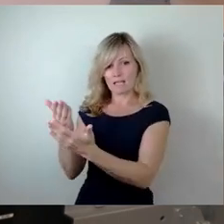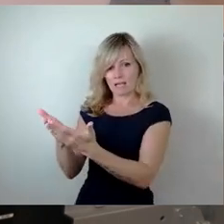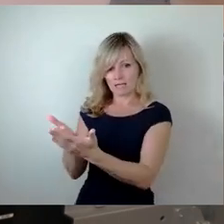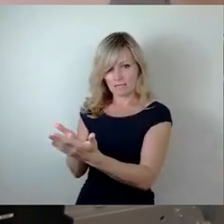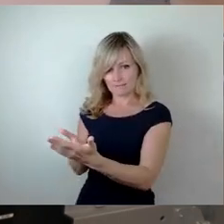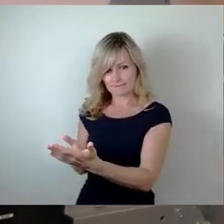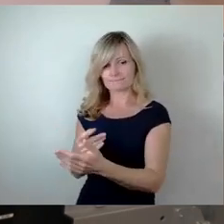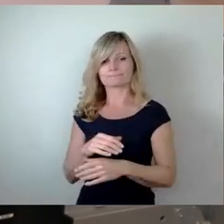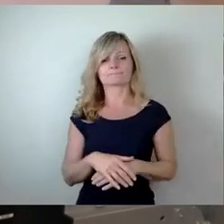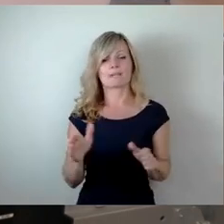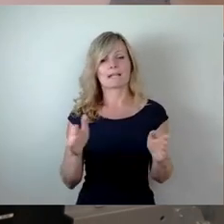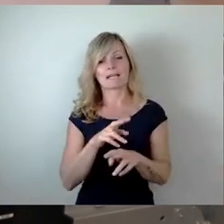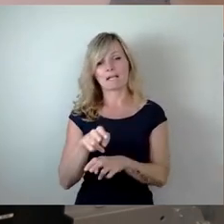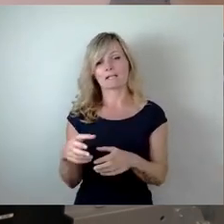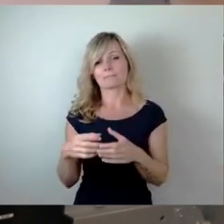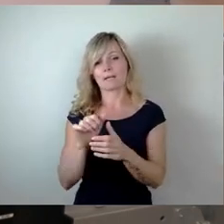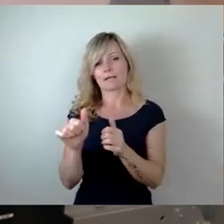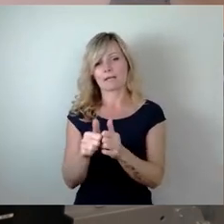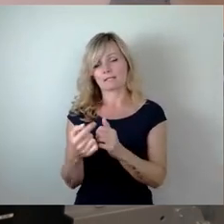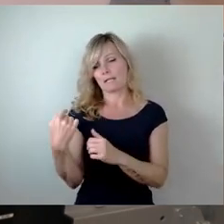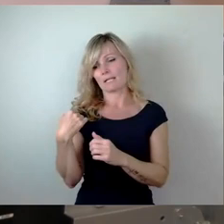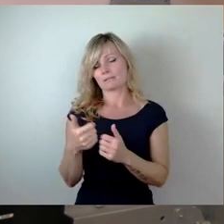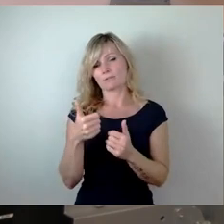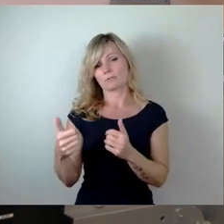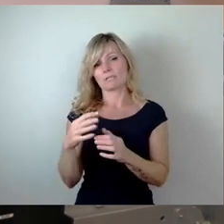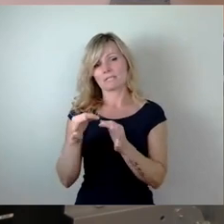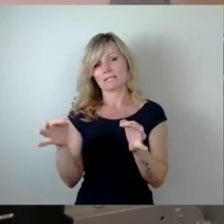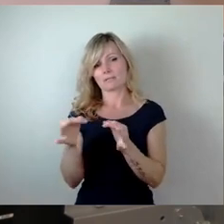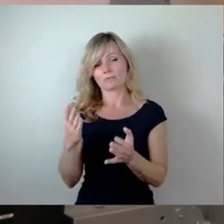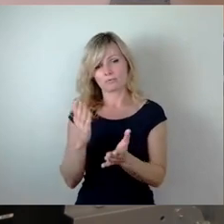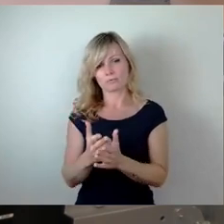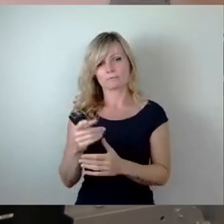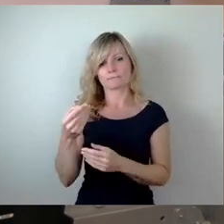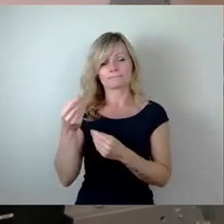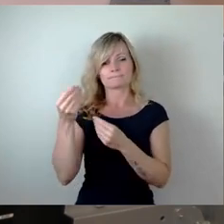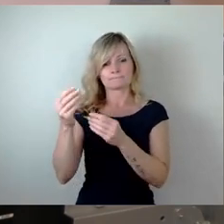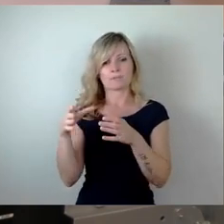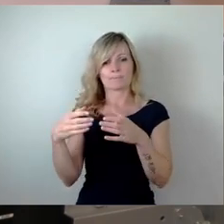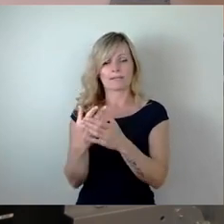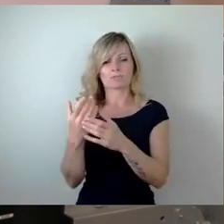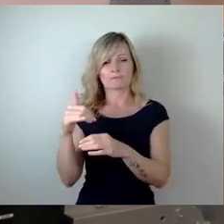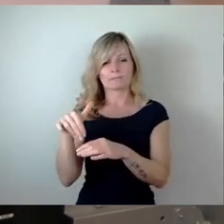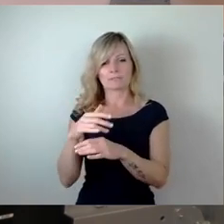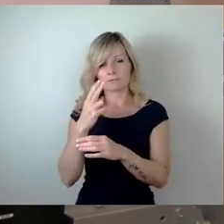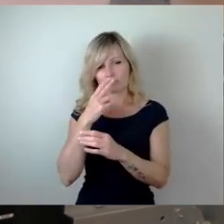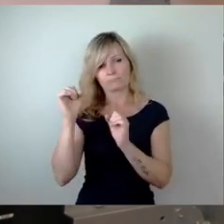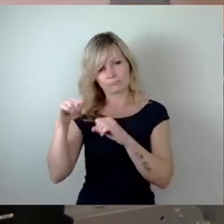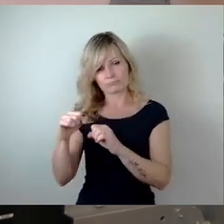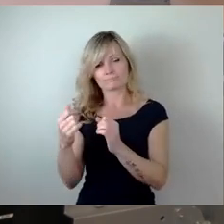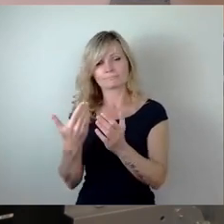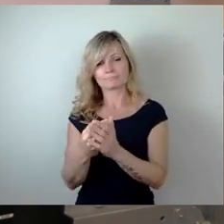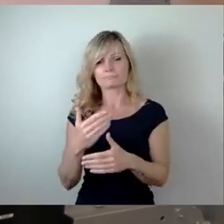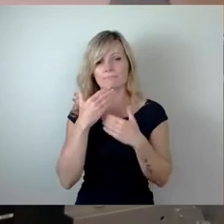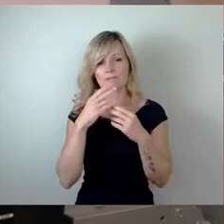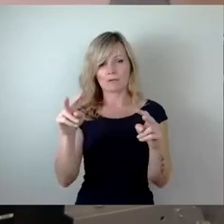Kleingartenbeirats haben sich in ihrer letzten Sondersitzung am 21. August gemeinschaftlich und einhellig dafür ausgesprochen. Ich danke Ihnen für Ihre